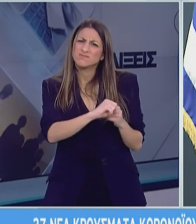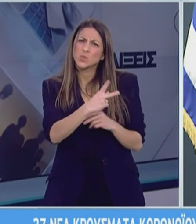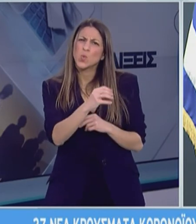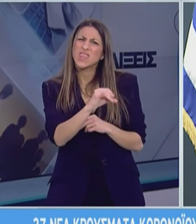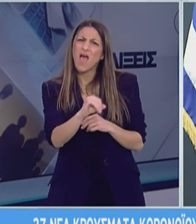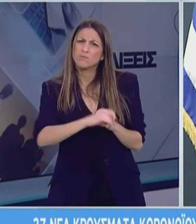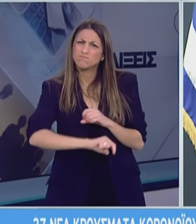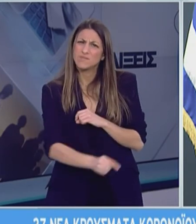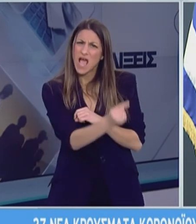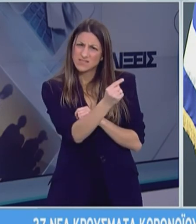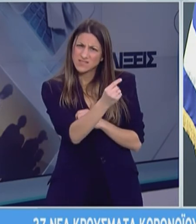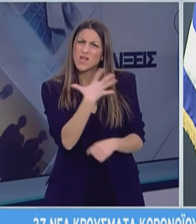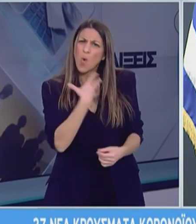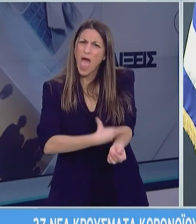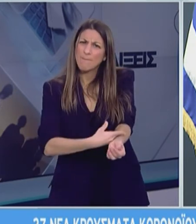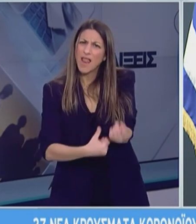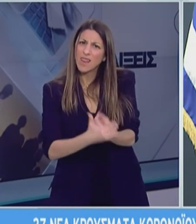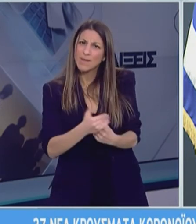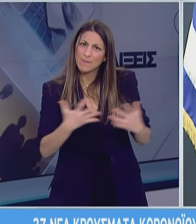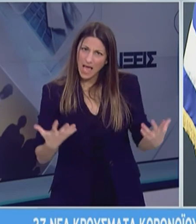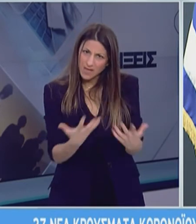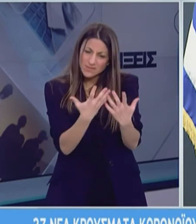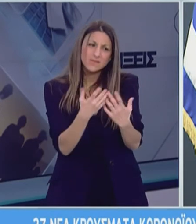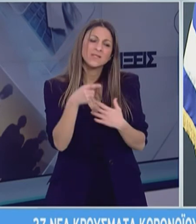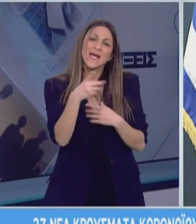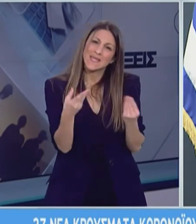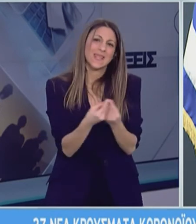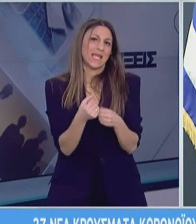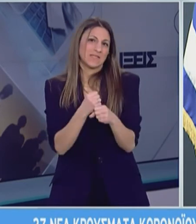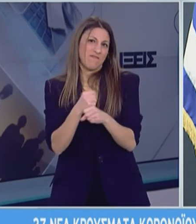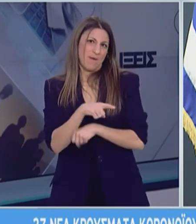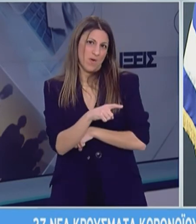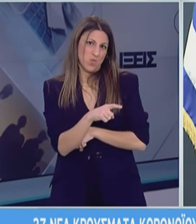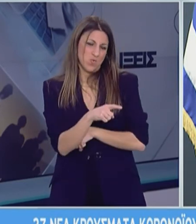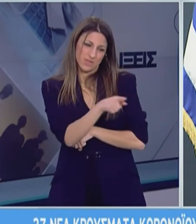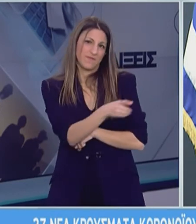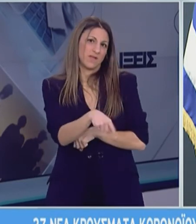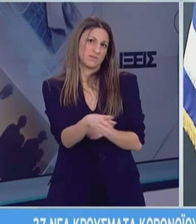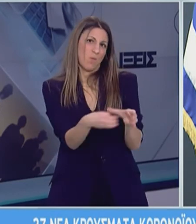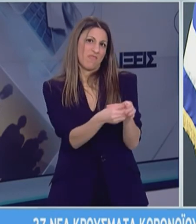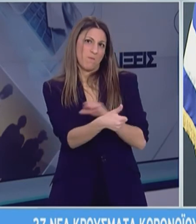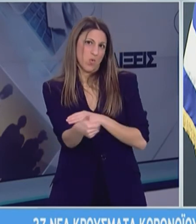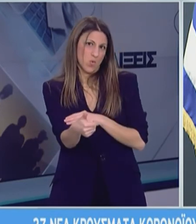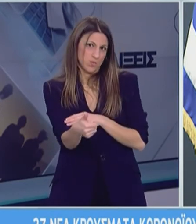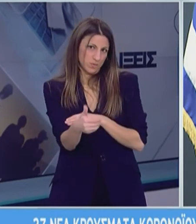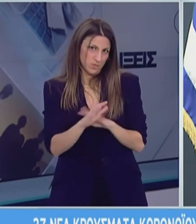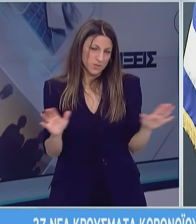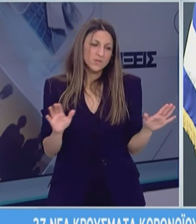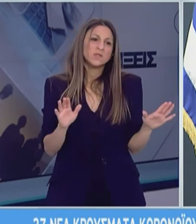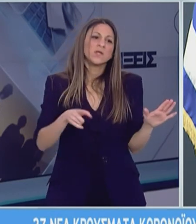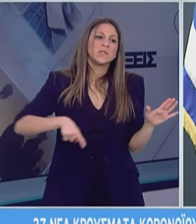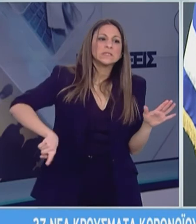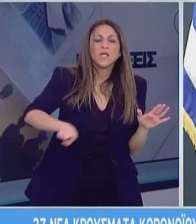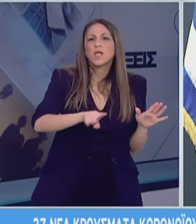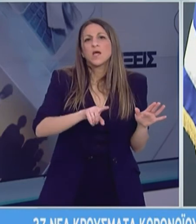στο αίμα του μια ανεφθύμητη ενέργεια από το φάρμακο και αυτό οι παιδί δεν το ξέρουν καλά το ελέγχουν πριν δώσουν θεραπεία. Έτσι δεν υπάρχει κάποια αντένδειξη στη χορήγηση του